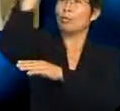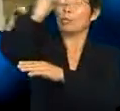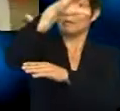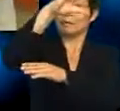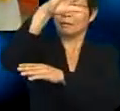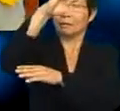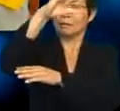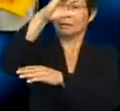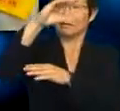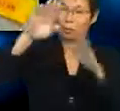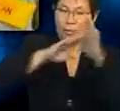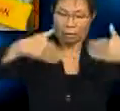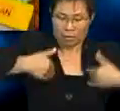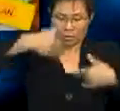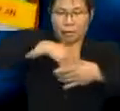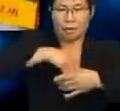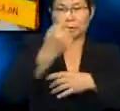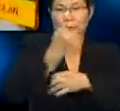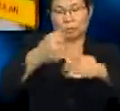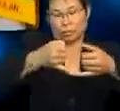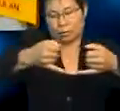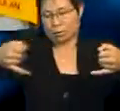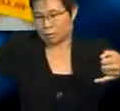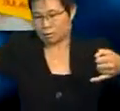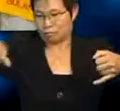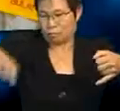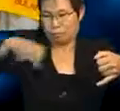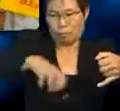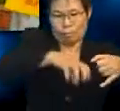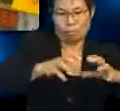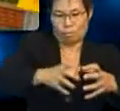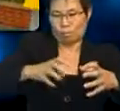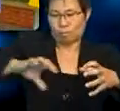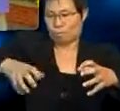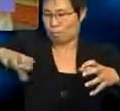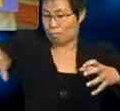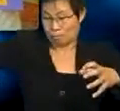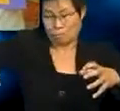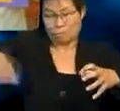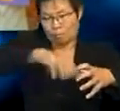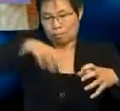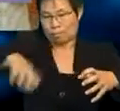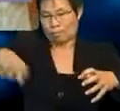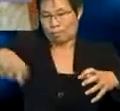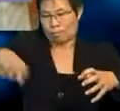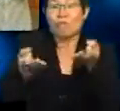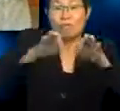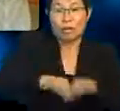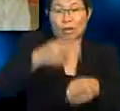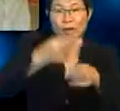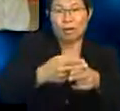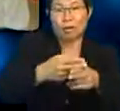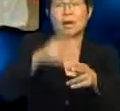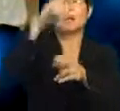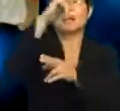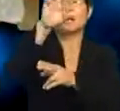berada dalam satu garis lurus, fenomena ini dinamakan gerhana